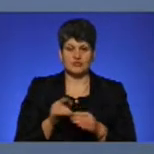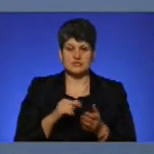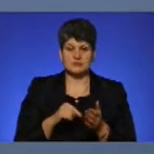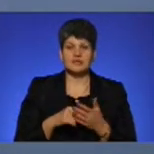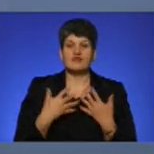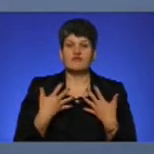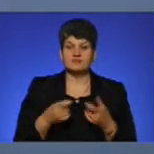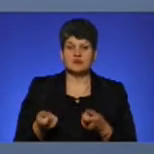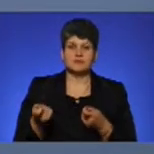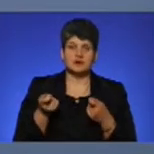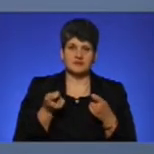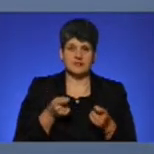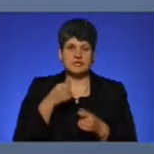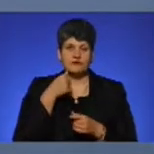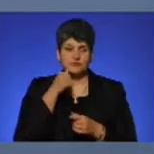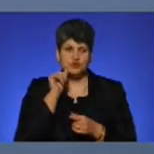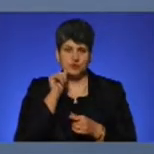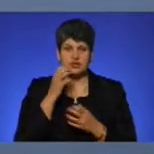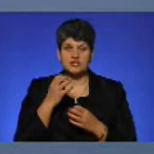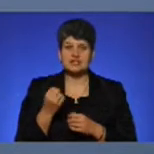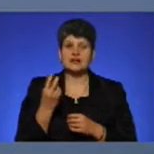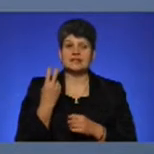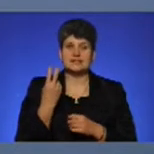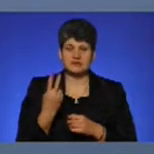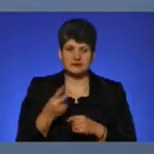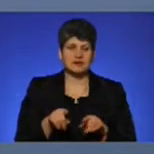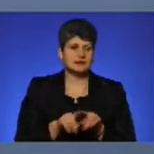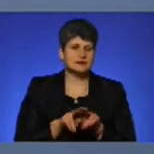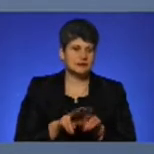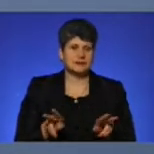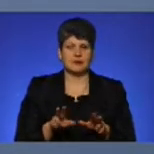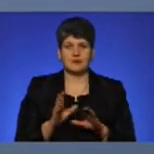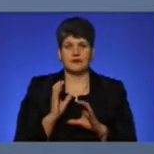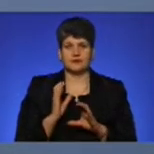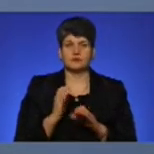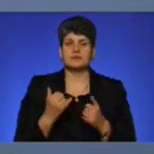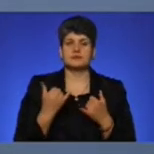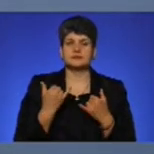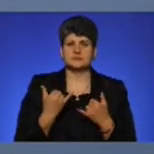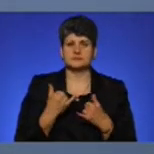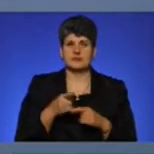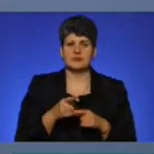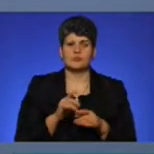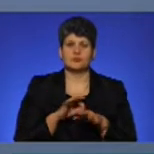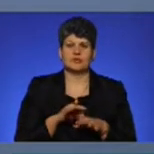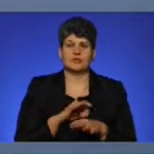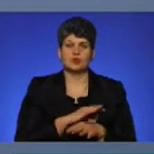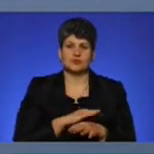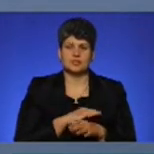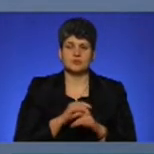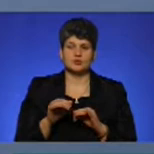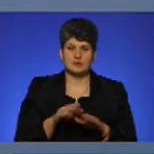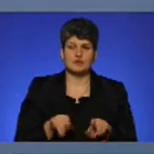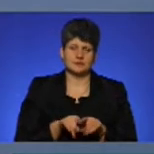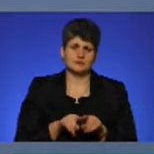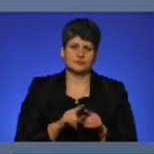прибуло до Тернополя вчора ще два таких самих автобуси. Вони зараз проходять відповідні юридичні, митні процедури і незабаром